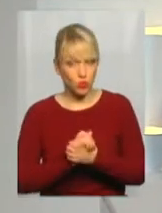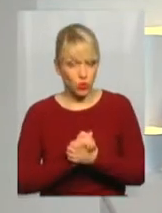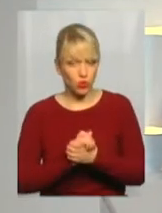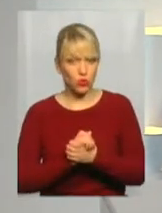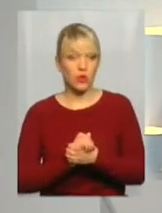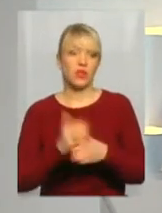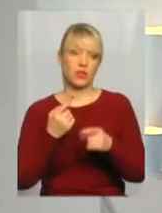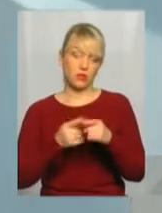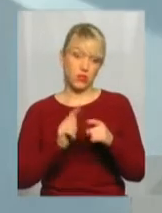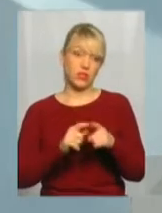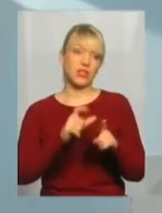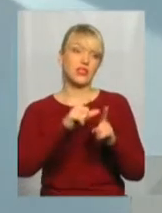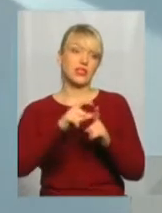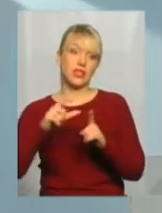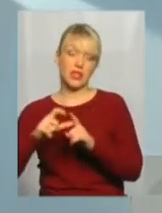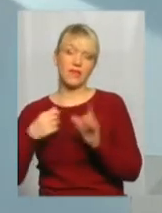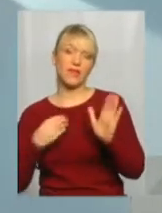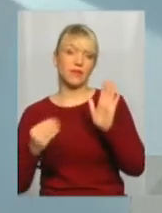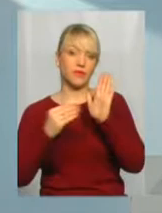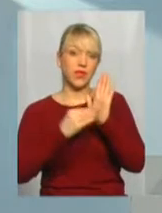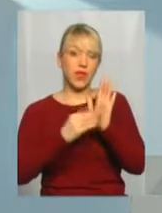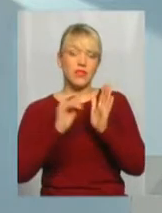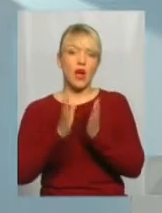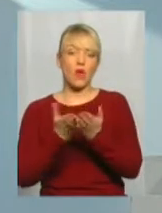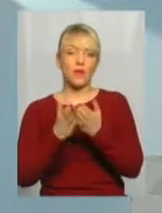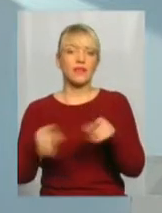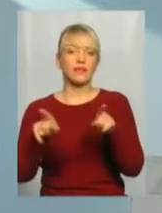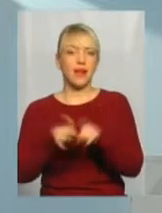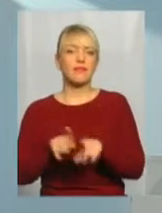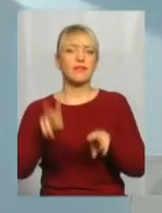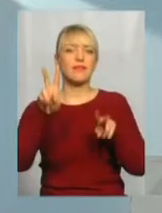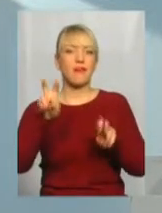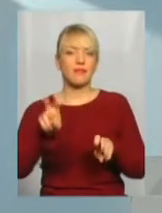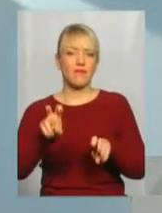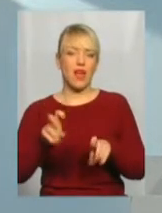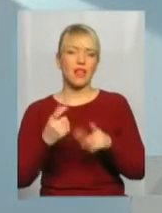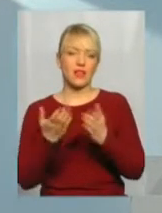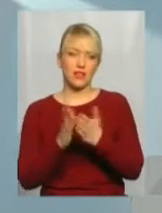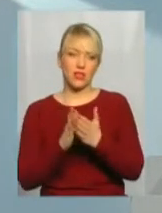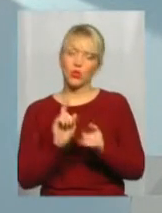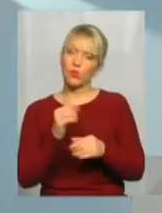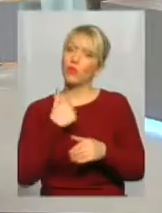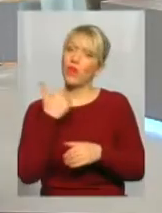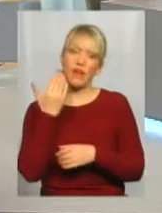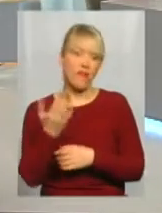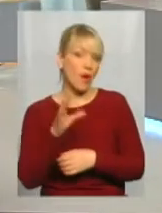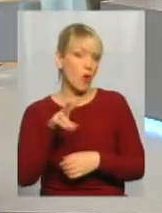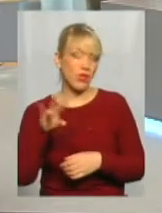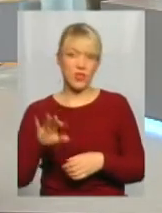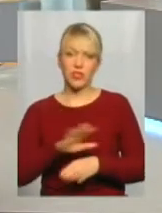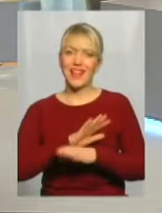і винесли на обкладинку, так назвали книжку. А тому я і вам, Оленочко, бажаю друзів